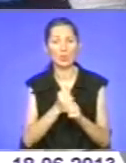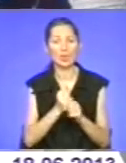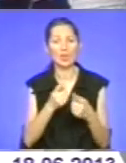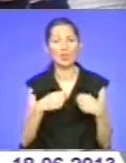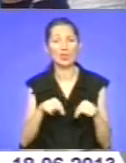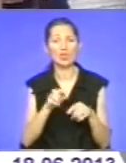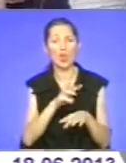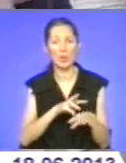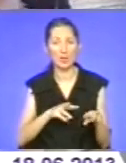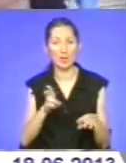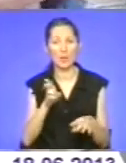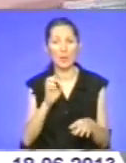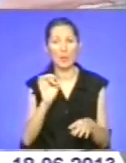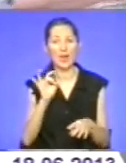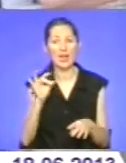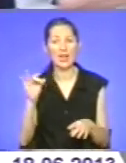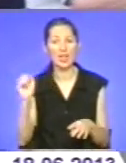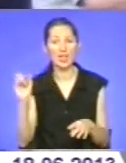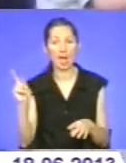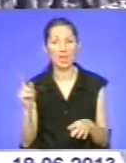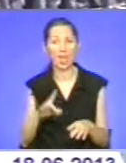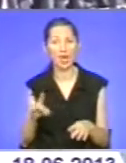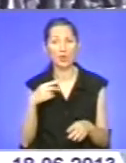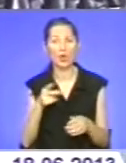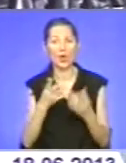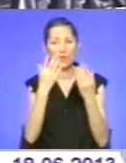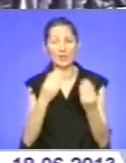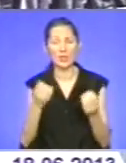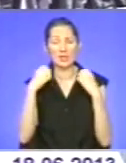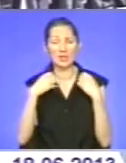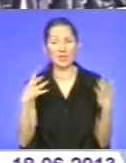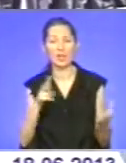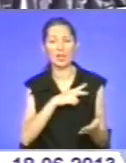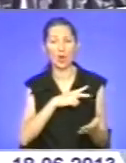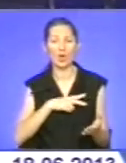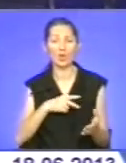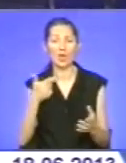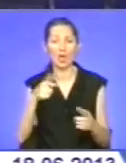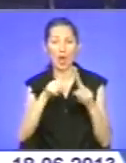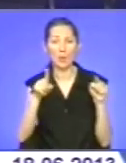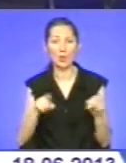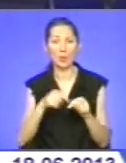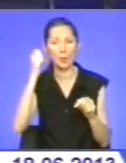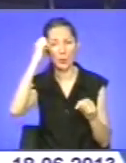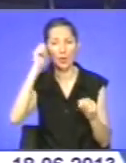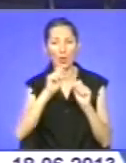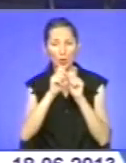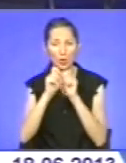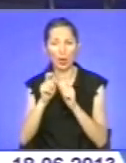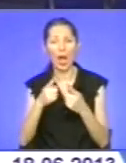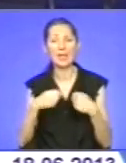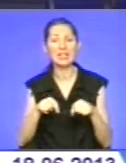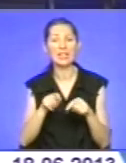Бережанського району у день свята нагородили грамотами та пам'ятними подарунками. А дільничних